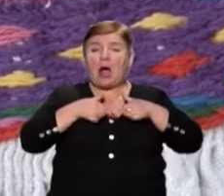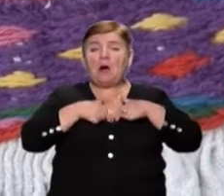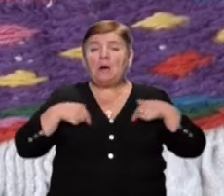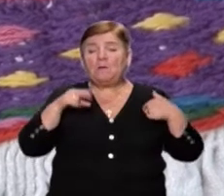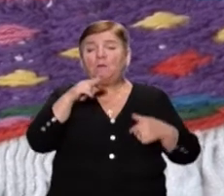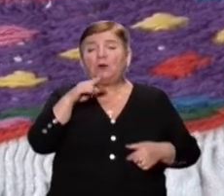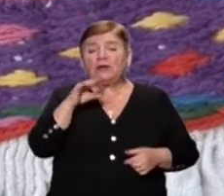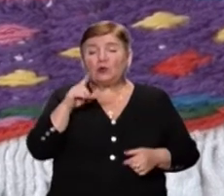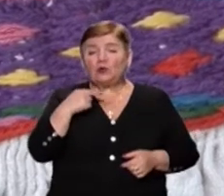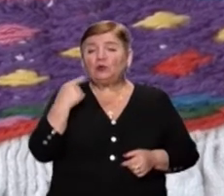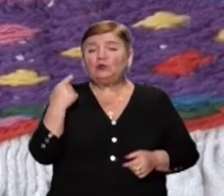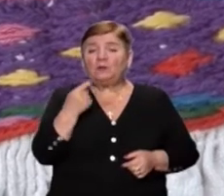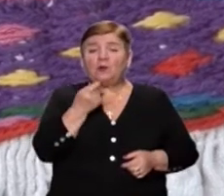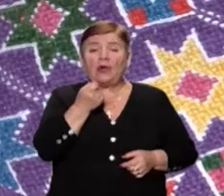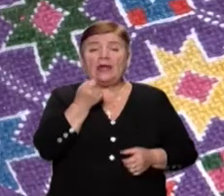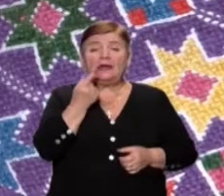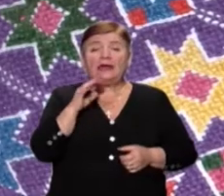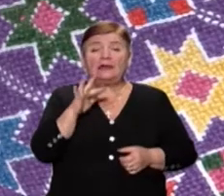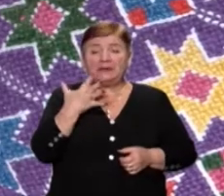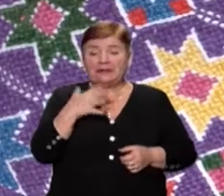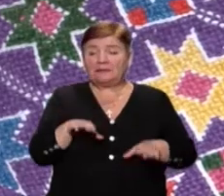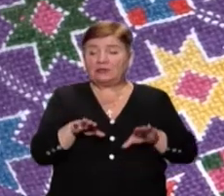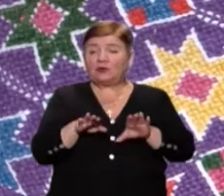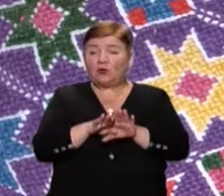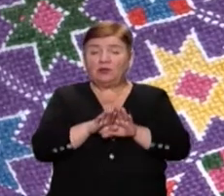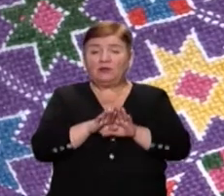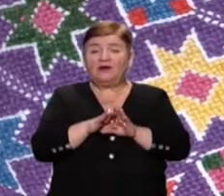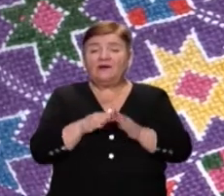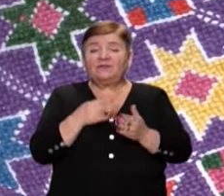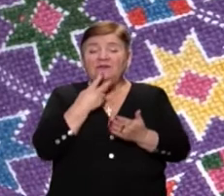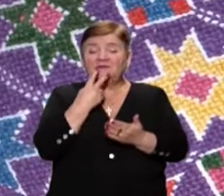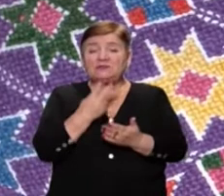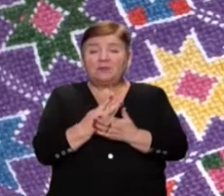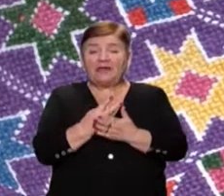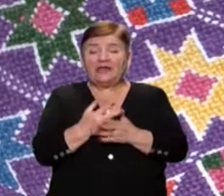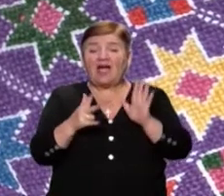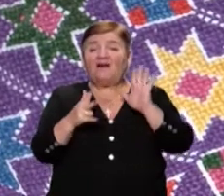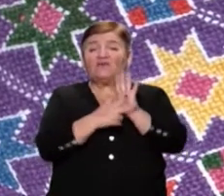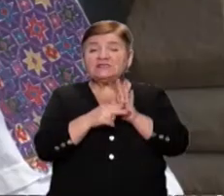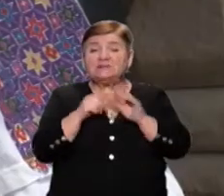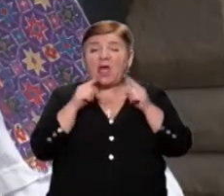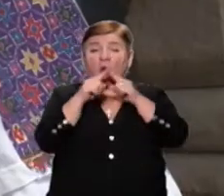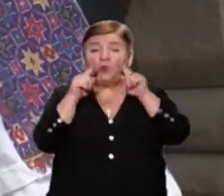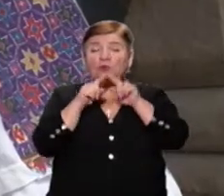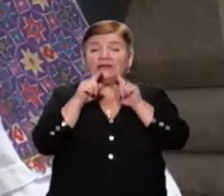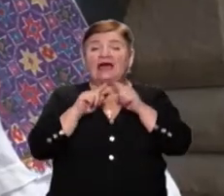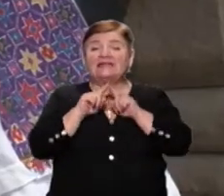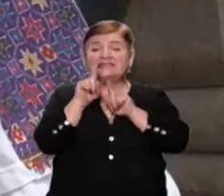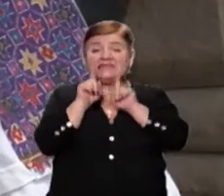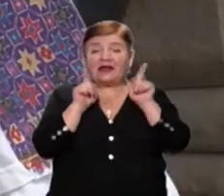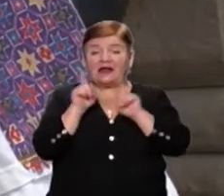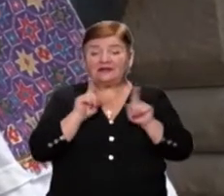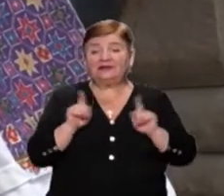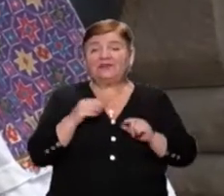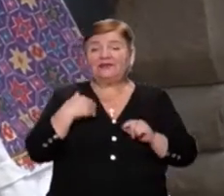бачимо, головним елементом, орнаментальним мотивом виступає восьмикутна зірка, або так звана розета, як